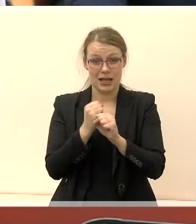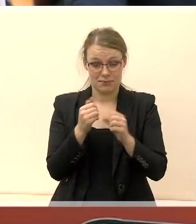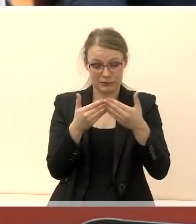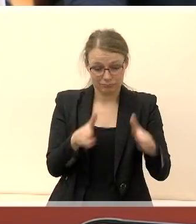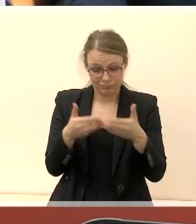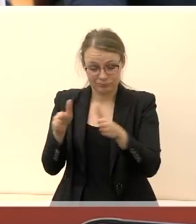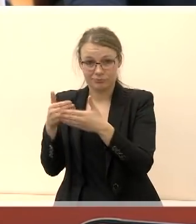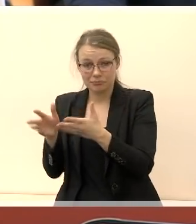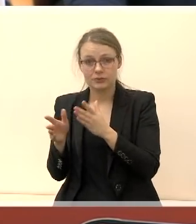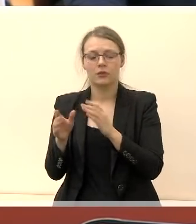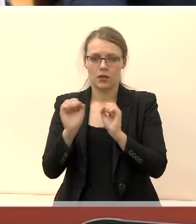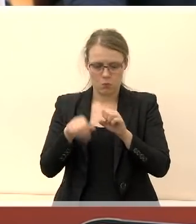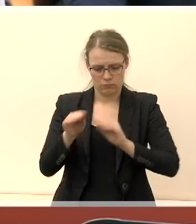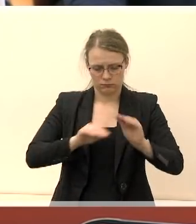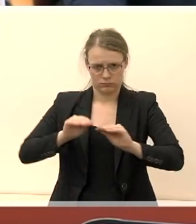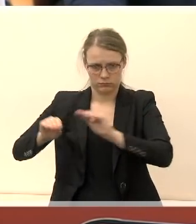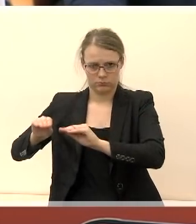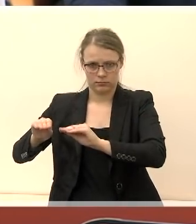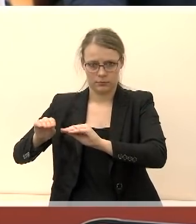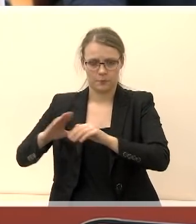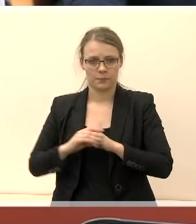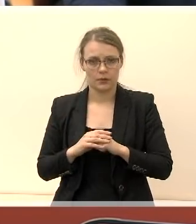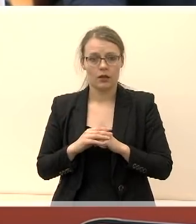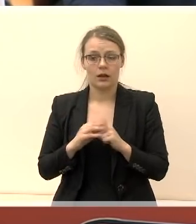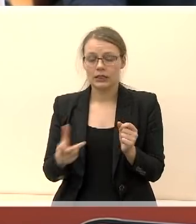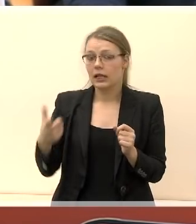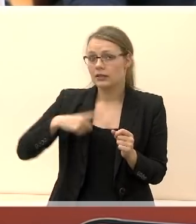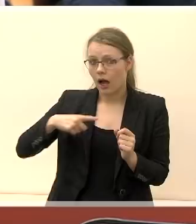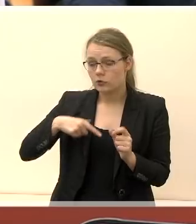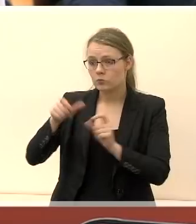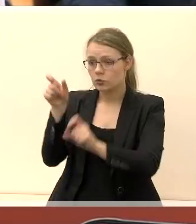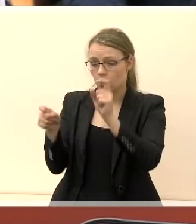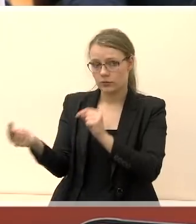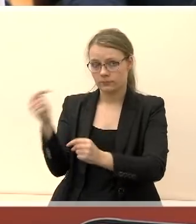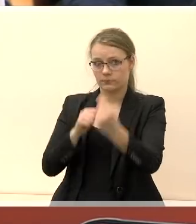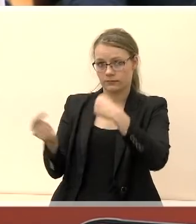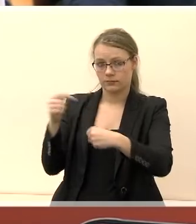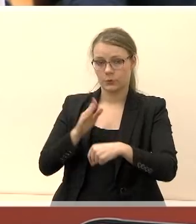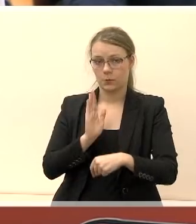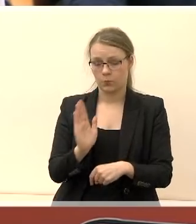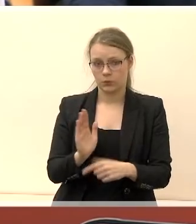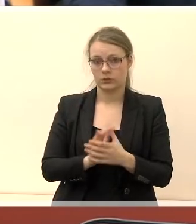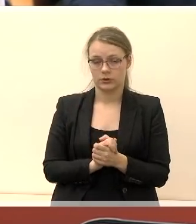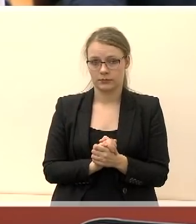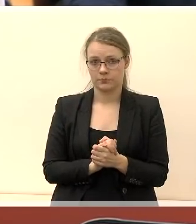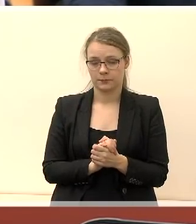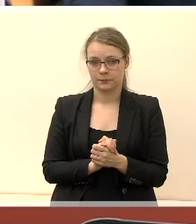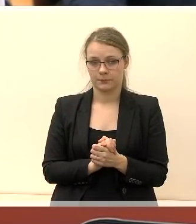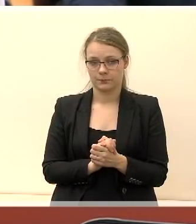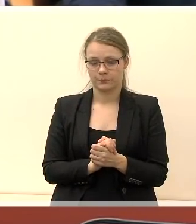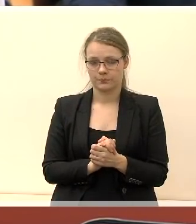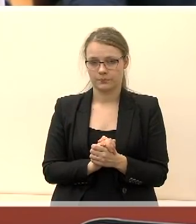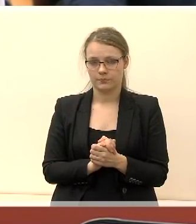ir tada, kaip skait, lauksime sugrįžtant iš važiavosių